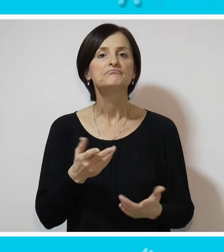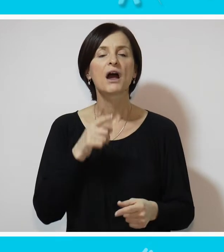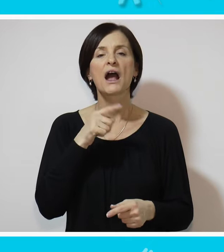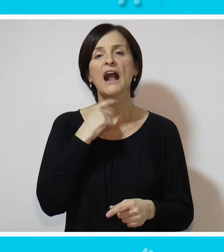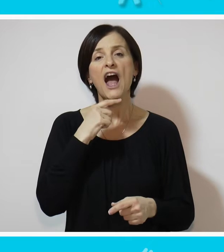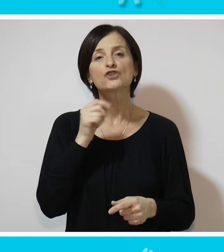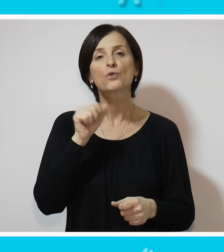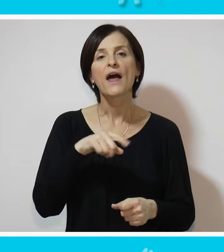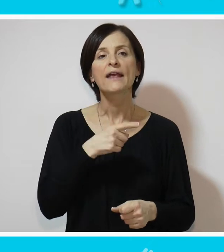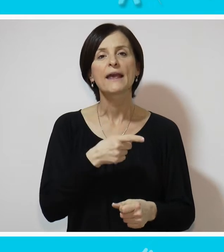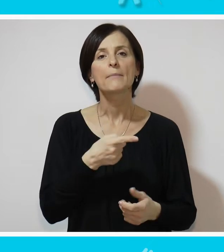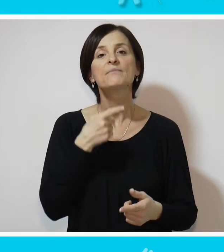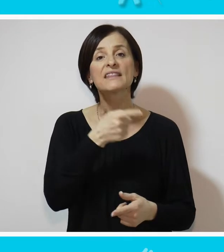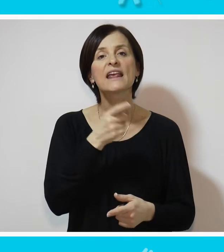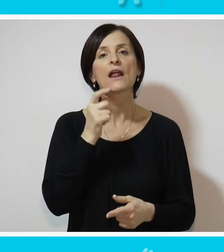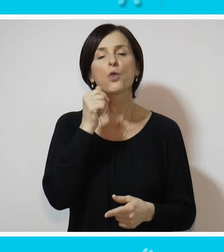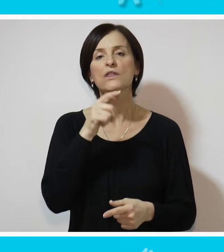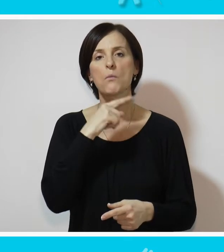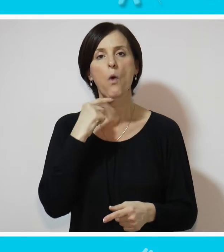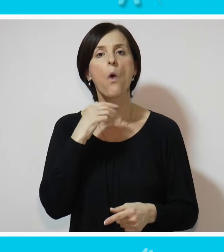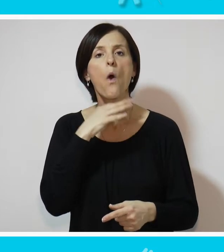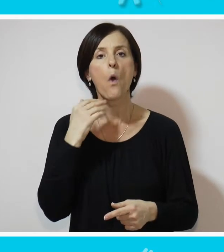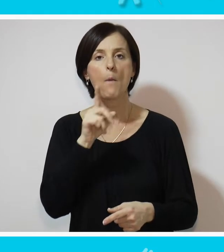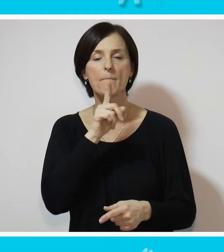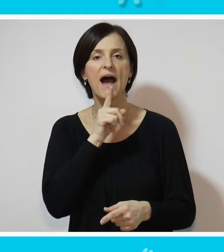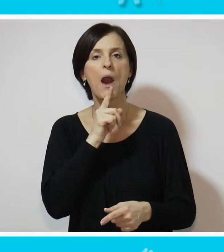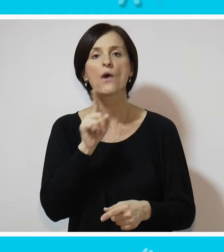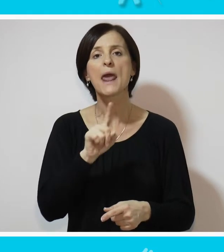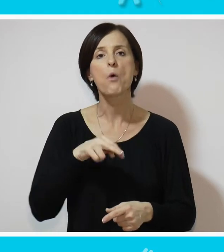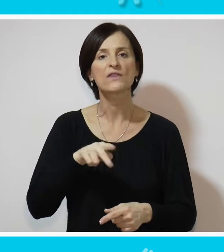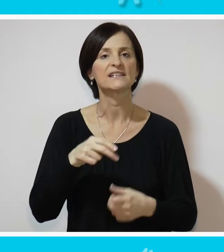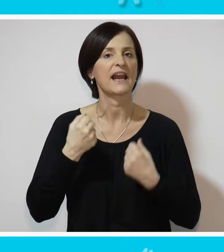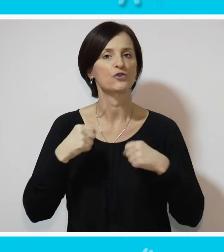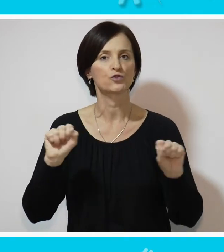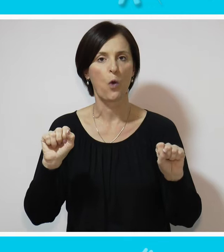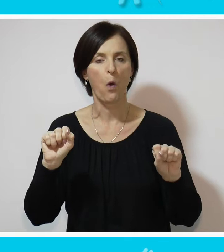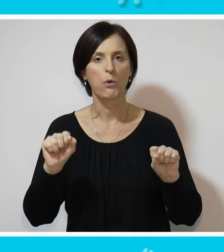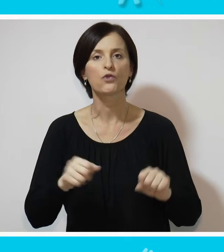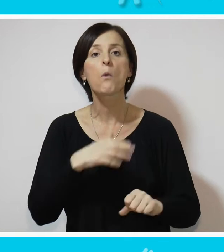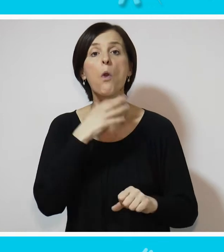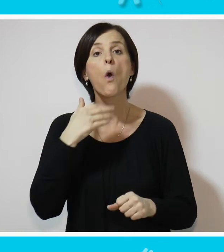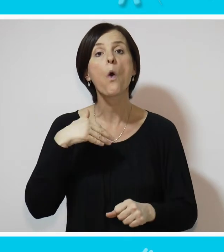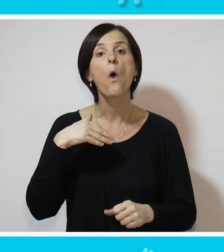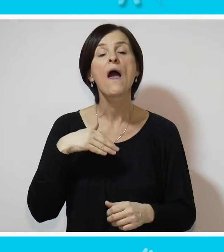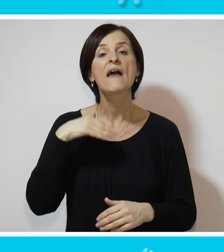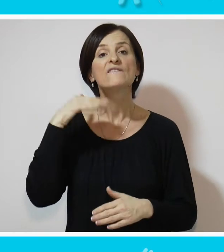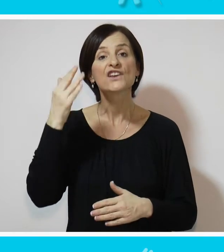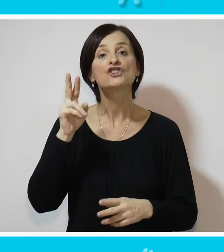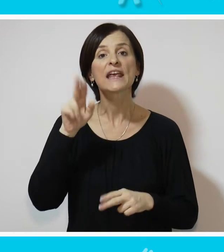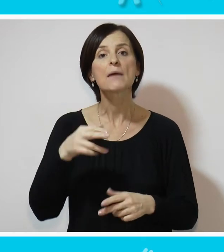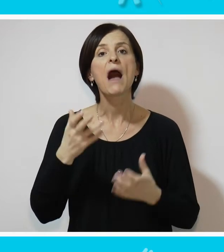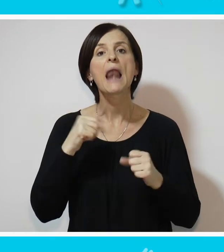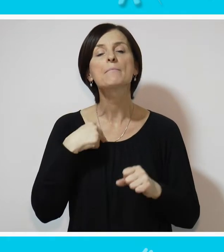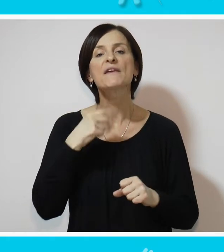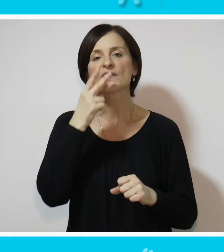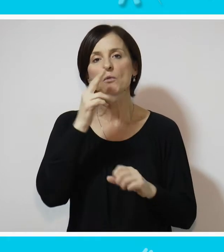konstatacija je da tih ljudi ima malo. Ima ih malo zato što ne mogu da se kreću slobodno. Ima ih mnogo više, ali mi